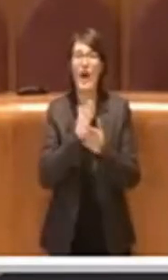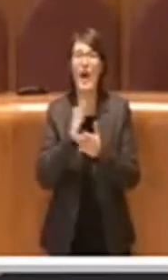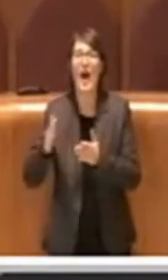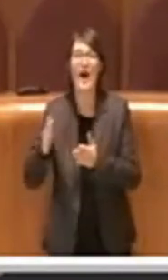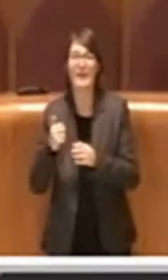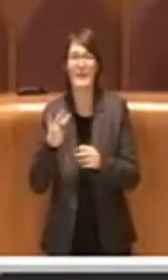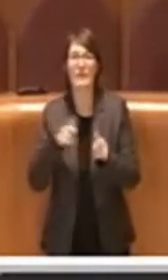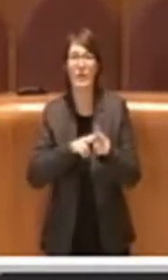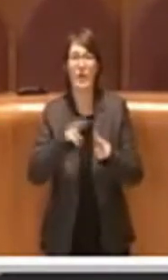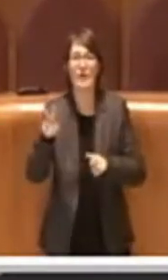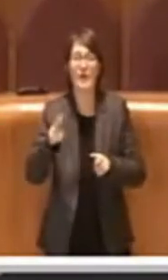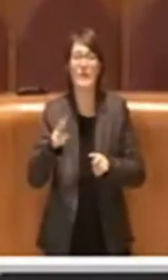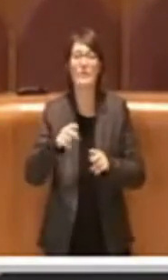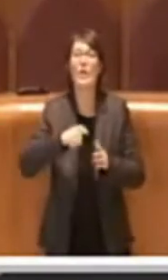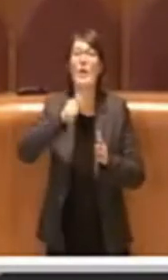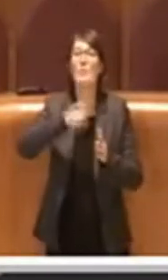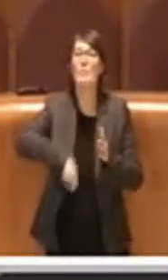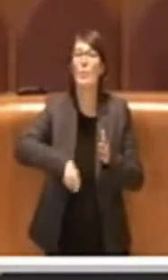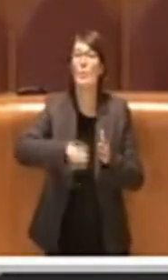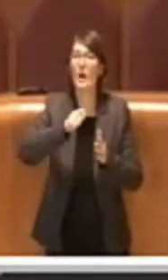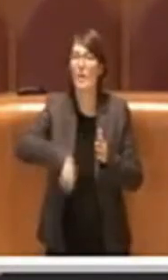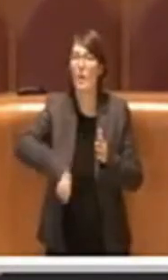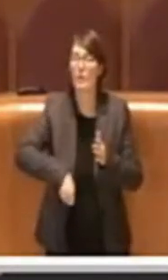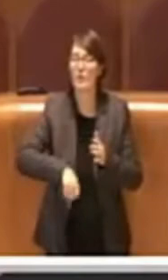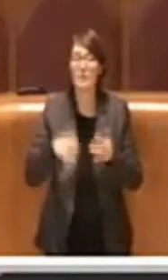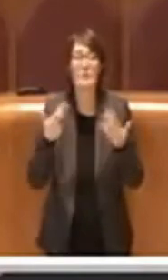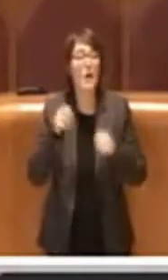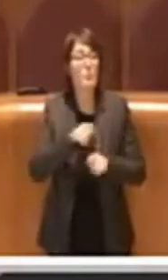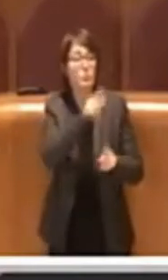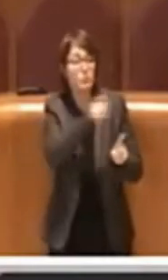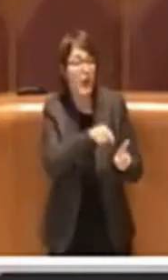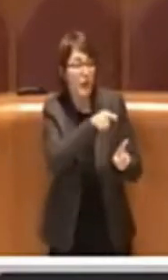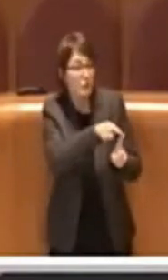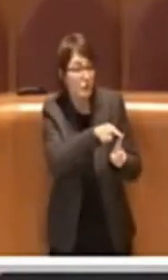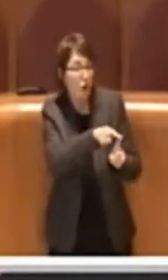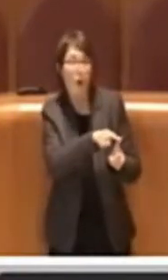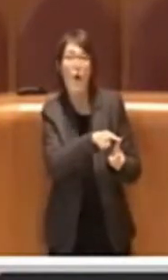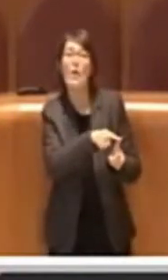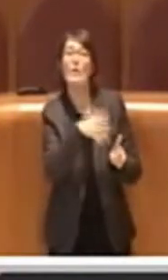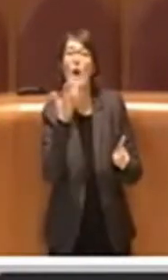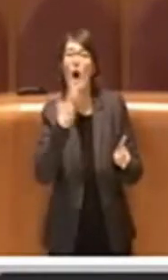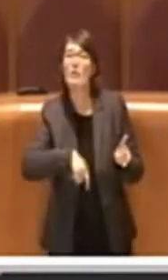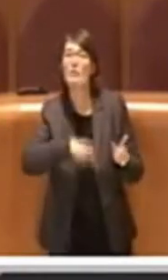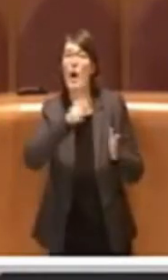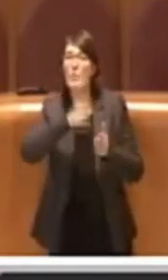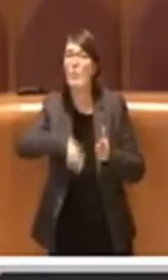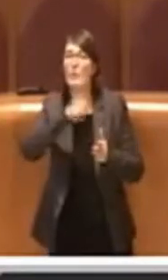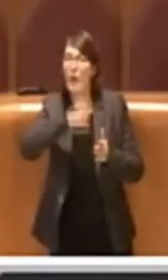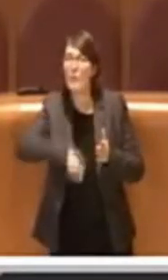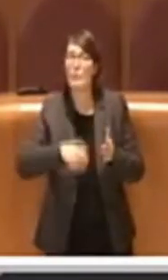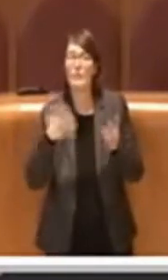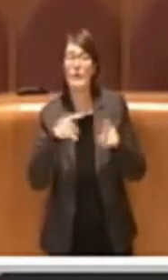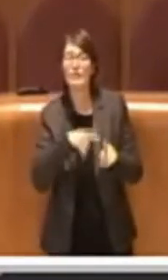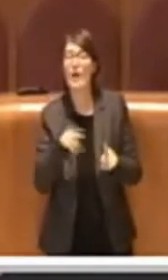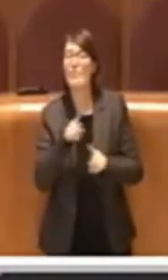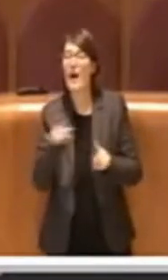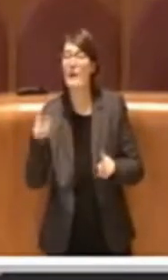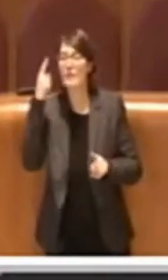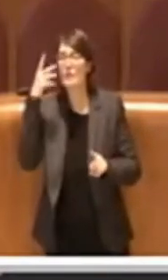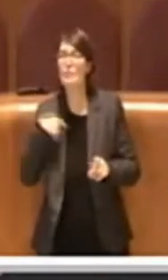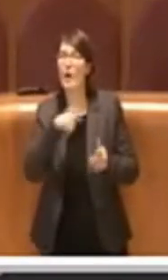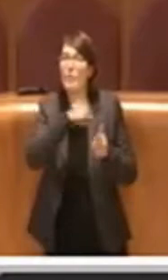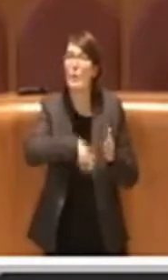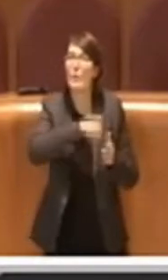lo stesso soggetto ha avuto più multe, ma nessuno sa che effettivamente è stato multato più volte.